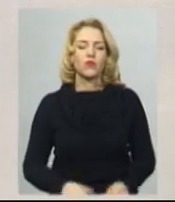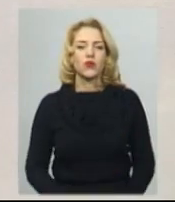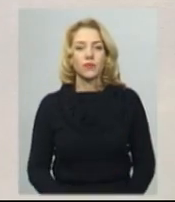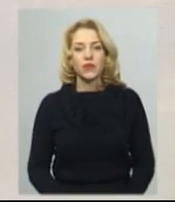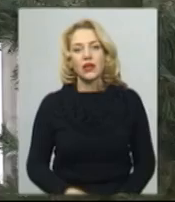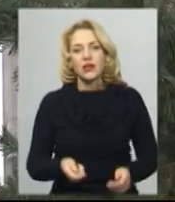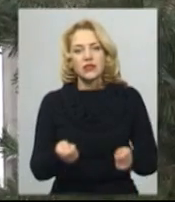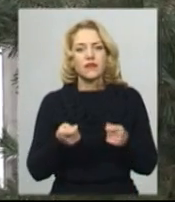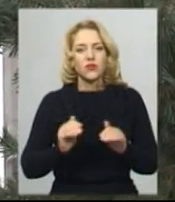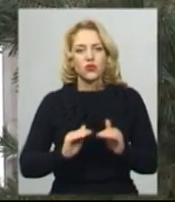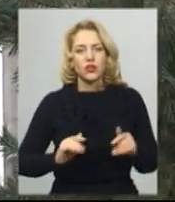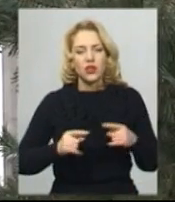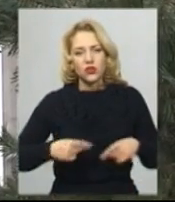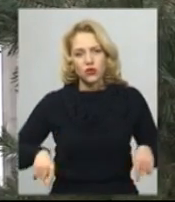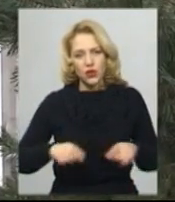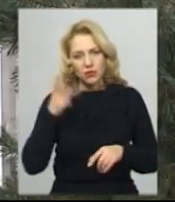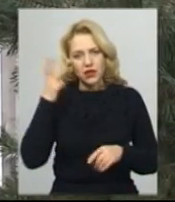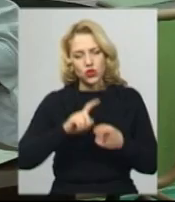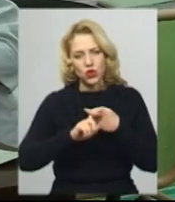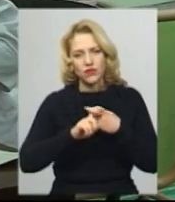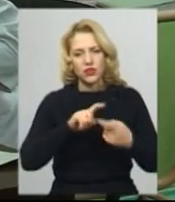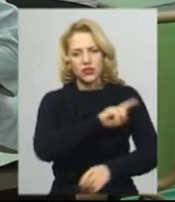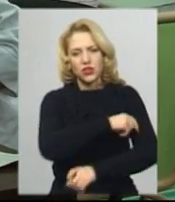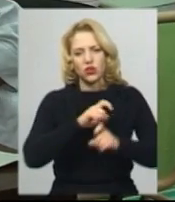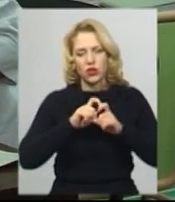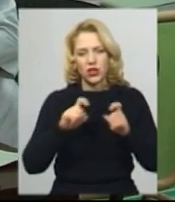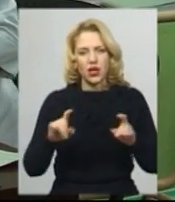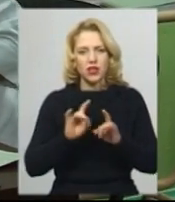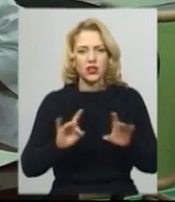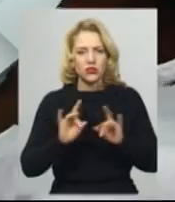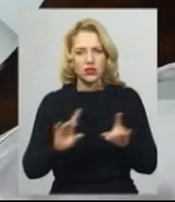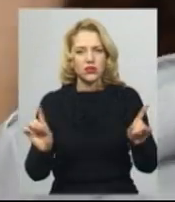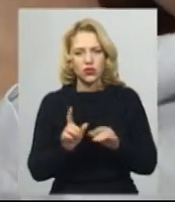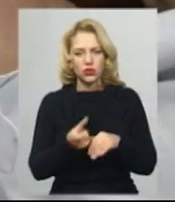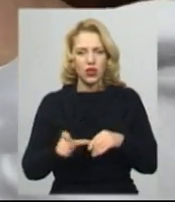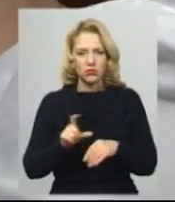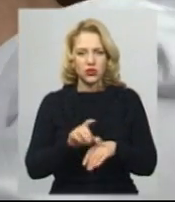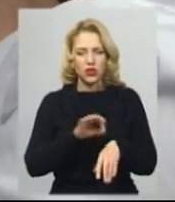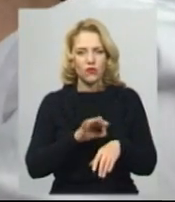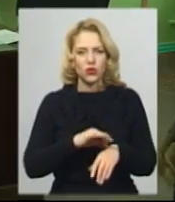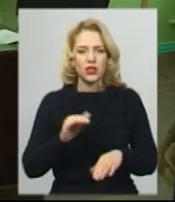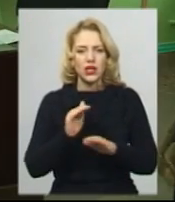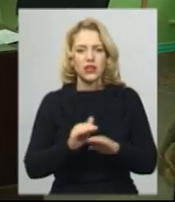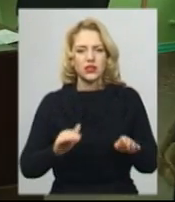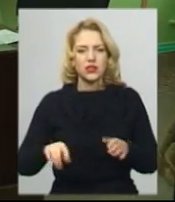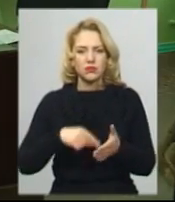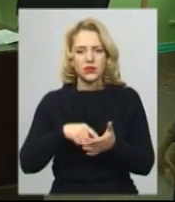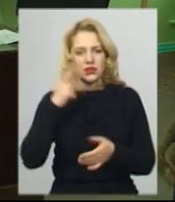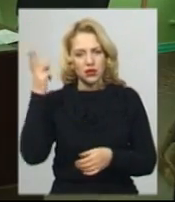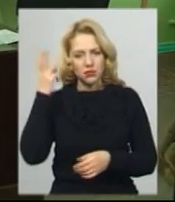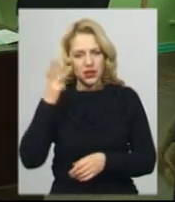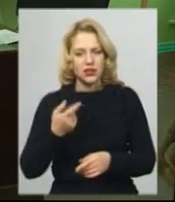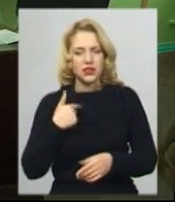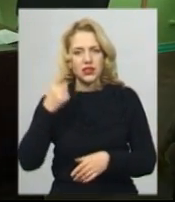дитячого відділення Хмельницької міської інфекційної лікарні Вікторія Леніга каже, найбільше хворих – це діти з обласного центру. Ми знаємо,